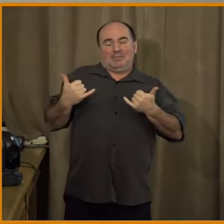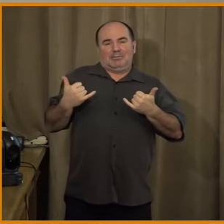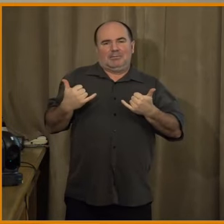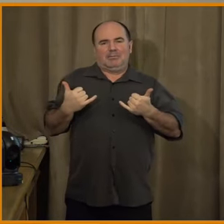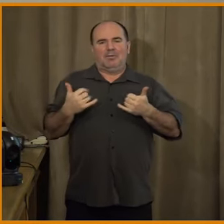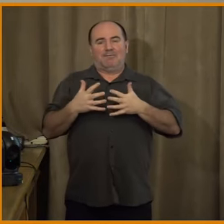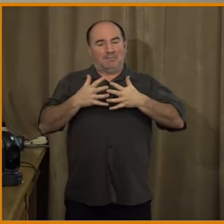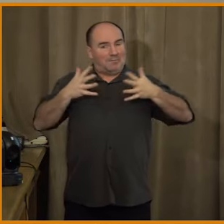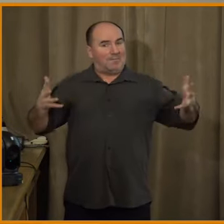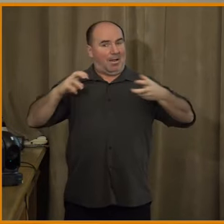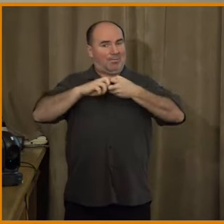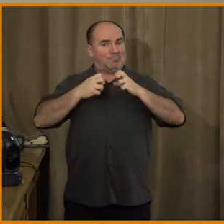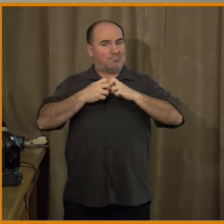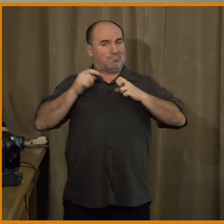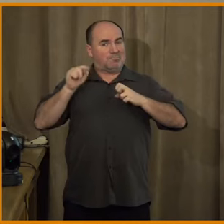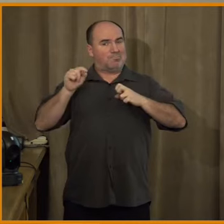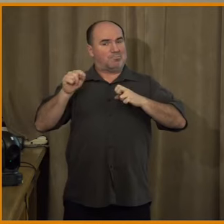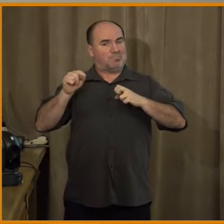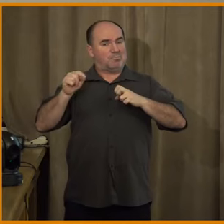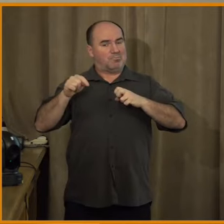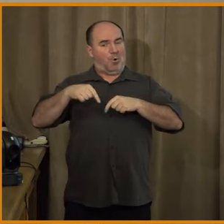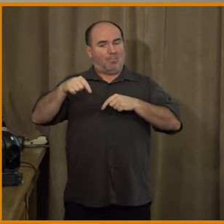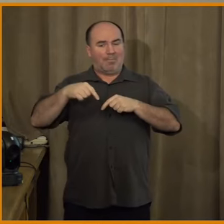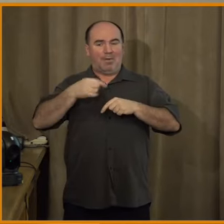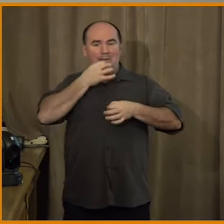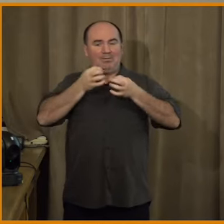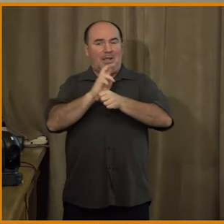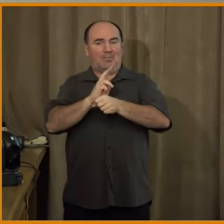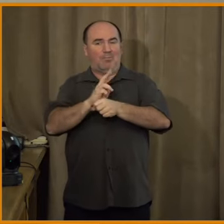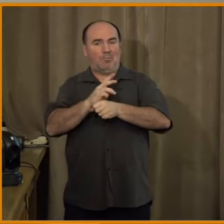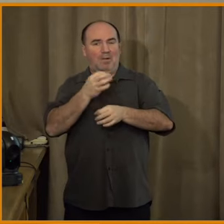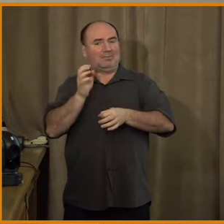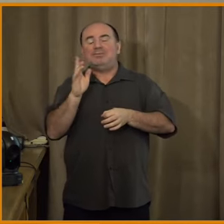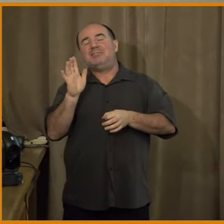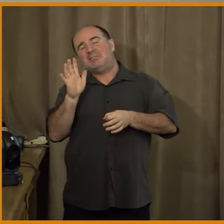ale obávám se toho, co přijde v momentě, kdy my budeme mít